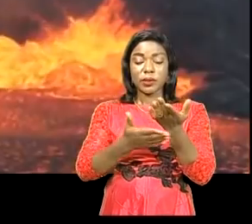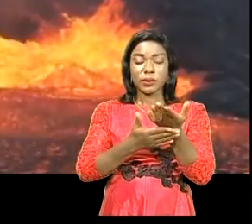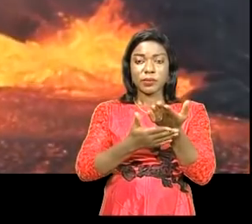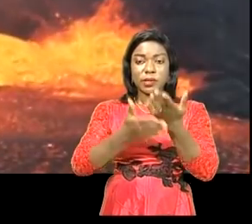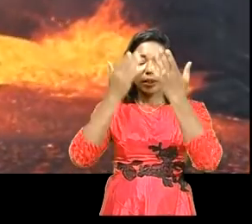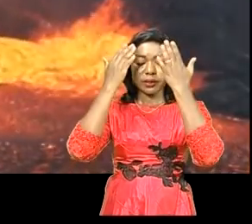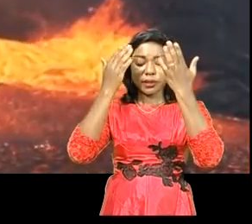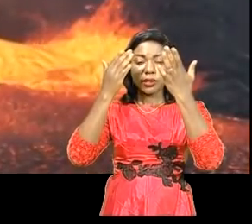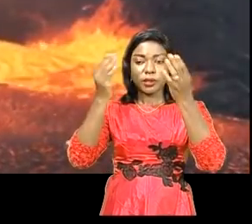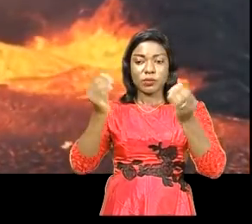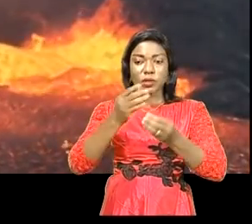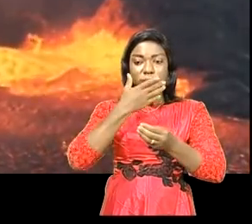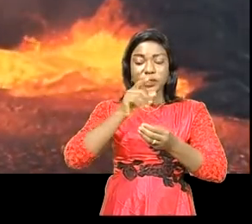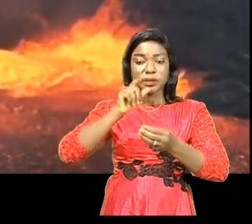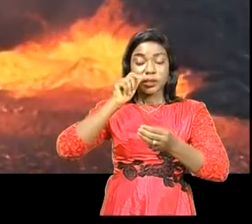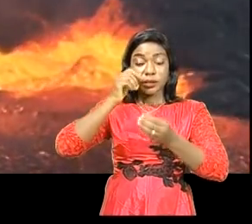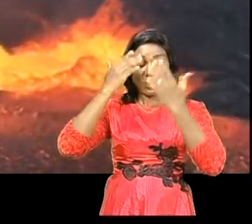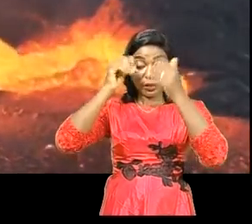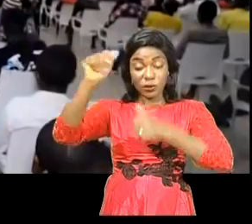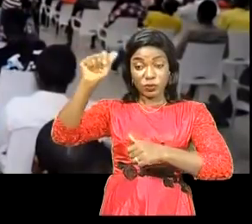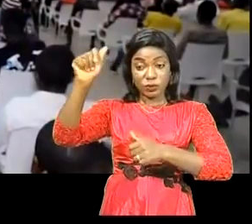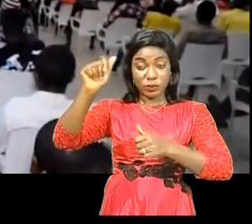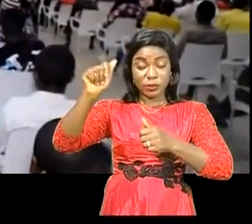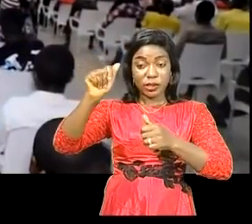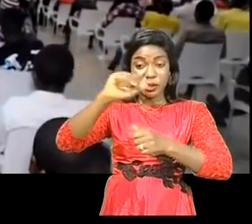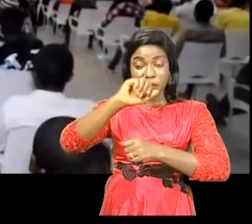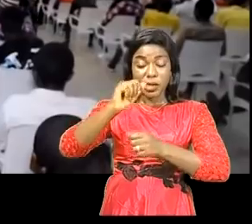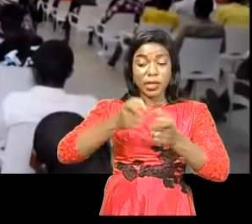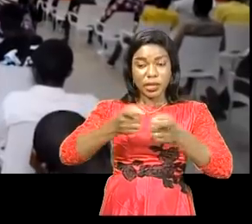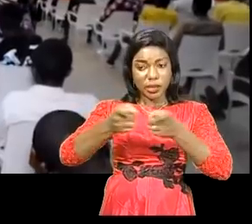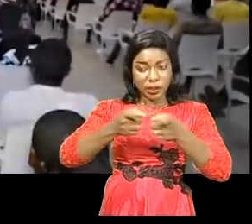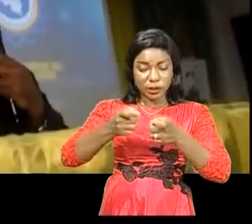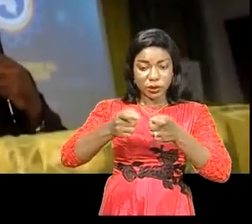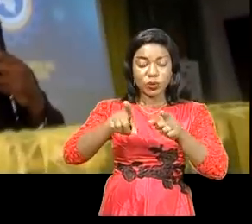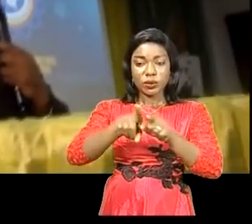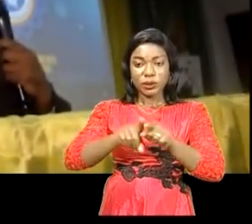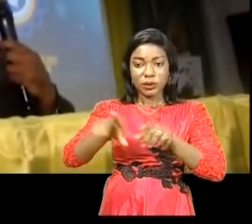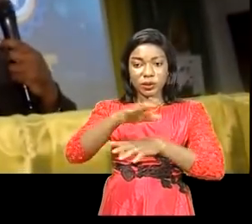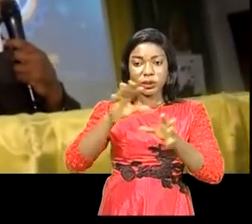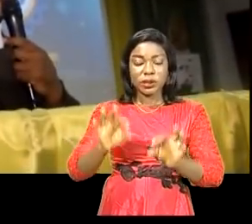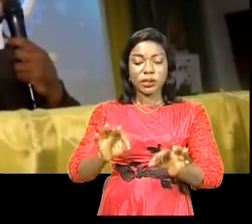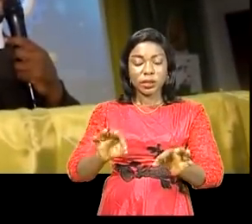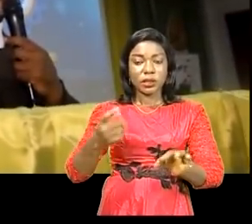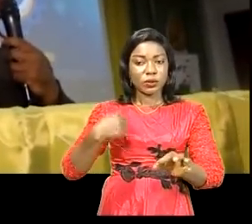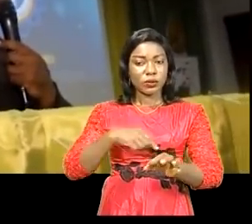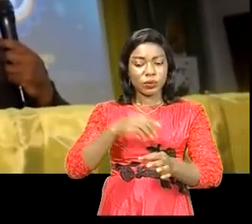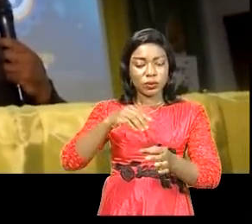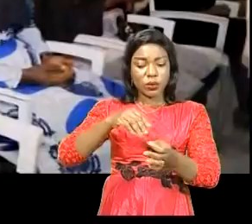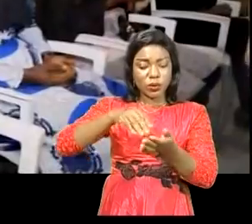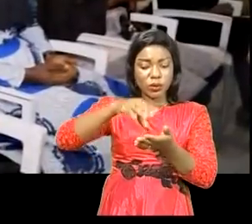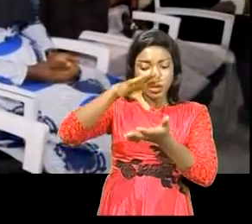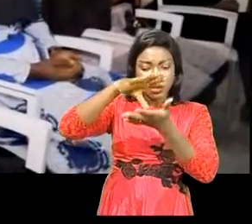car c'est lui maintenant l'ultime recours dans tout ce que nous sommes en train de faire de déspérer ici-bas. Nous ne pouvons pas nous limiter seulement